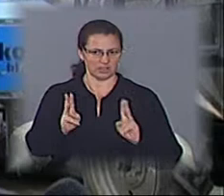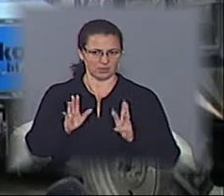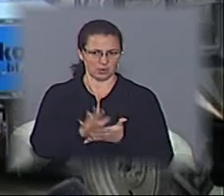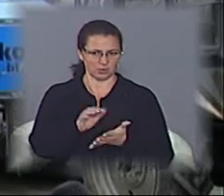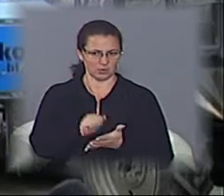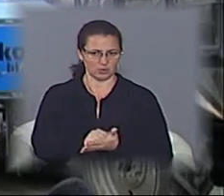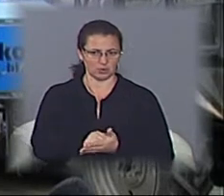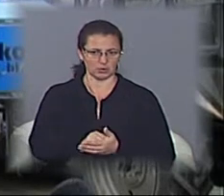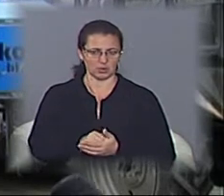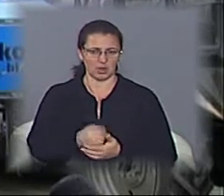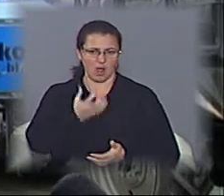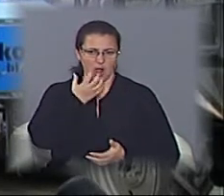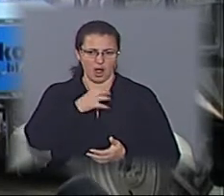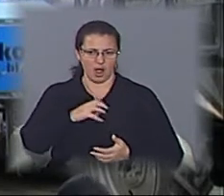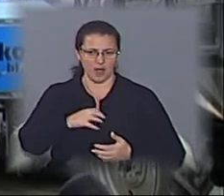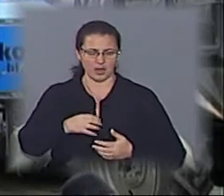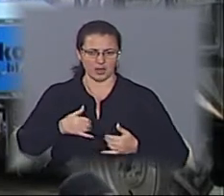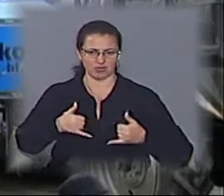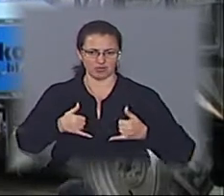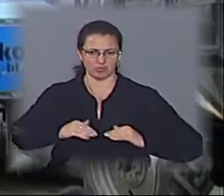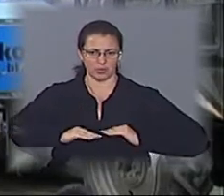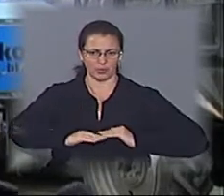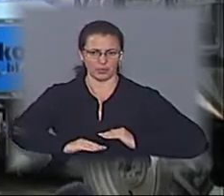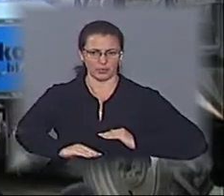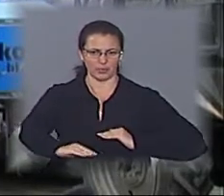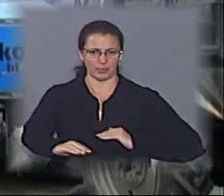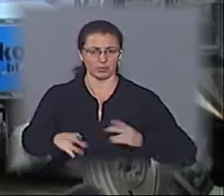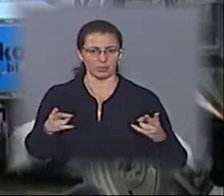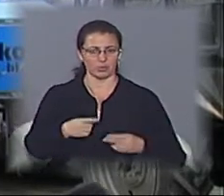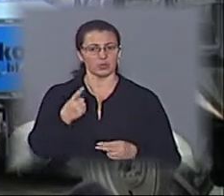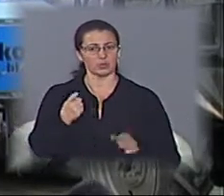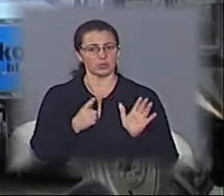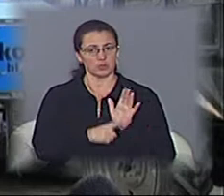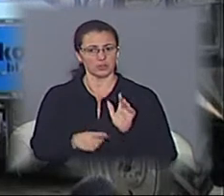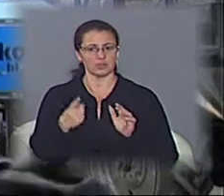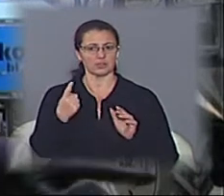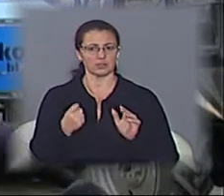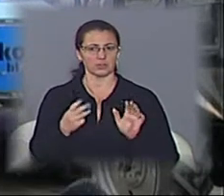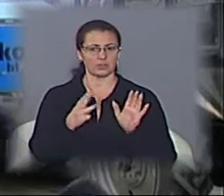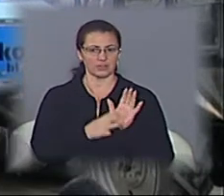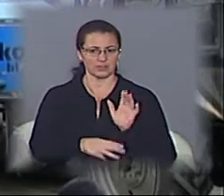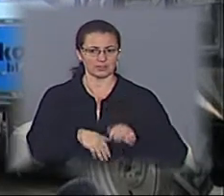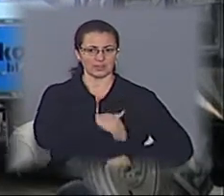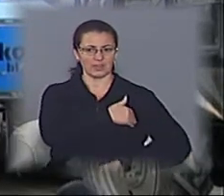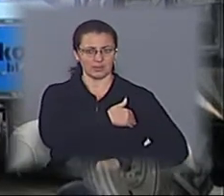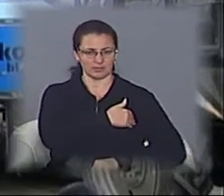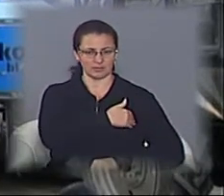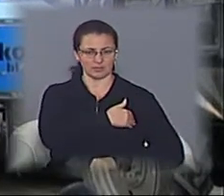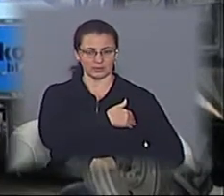Розігріваємо асфальт до певної температури, до потрібної нам температури 160-180 градусів. Тоді